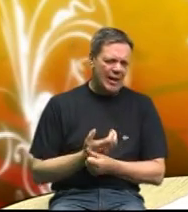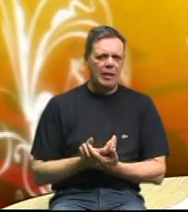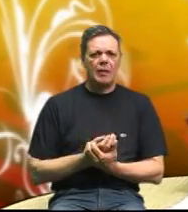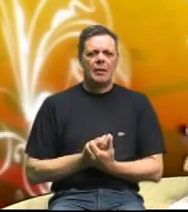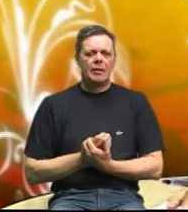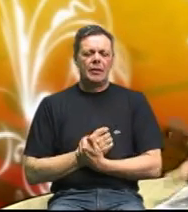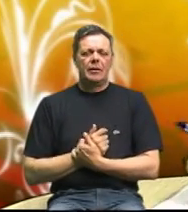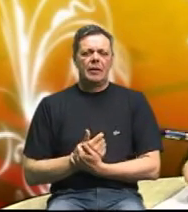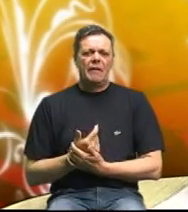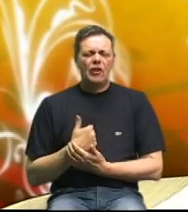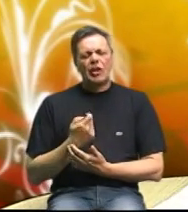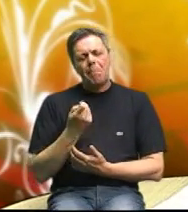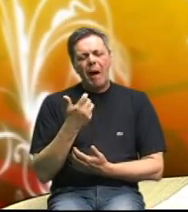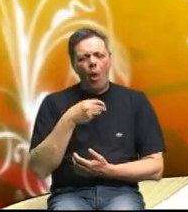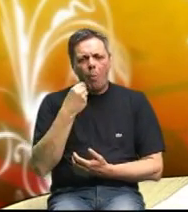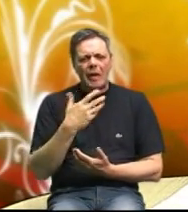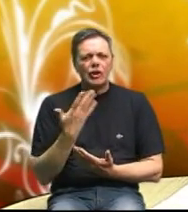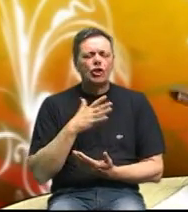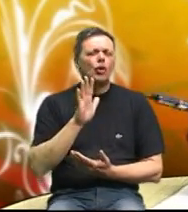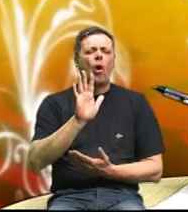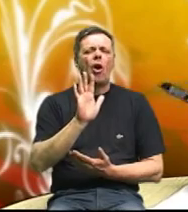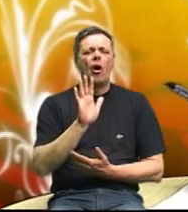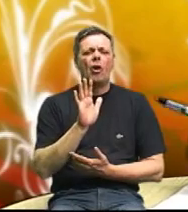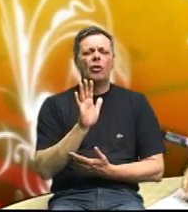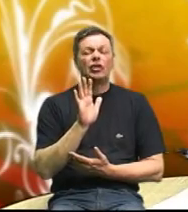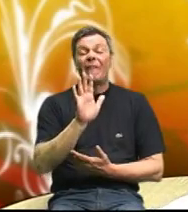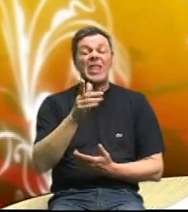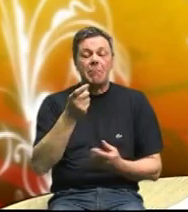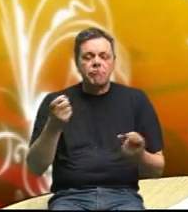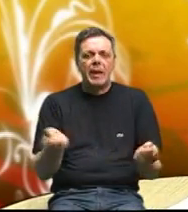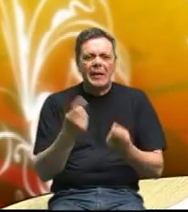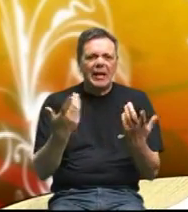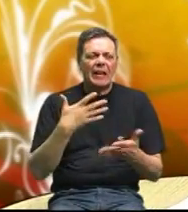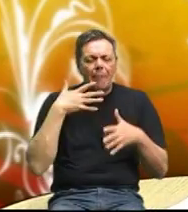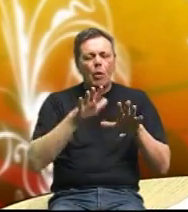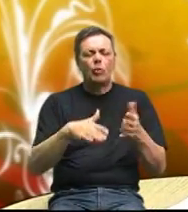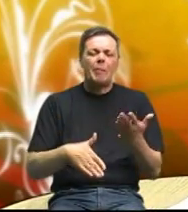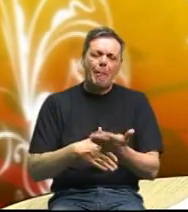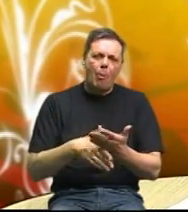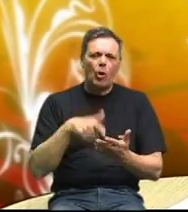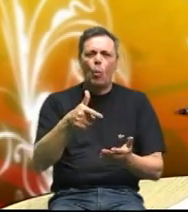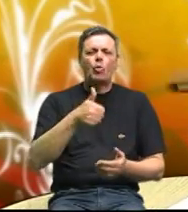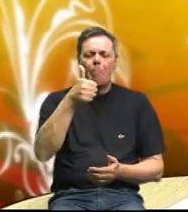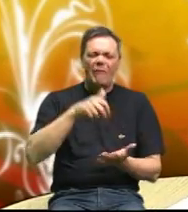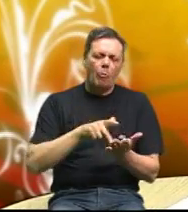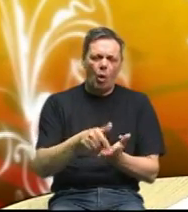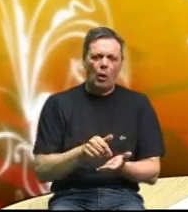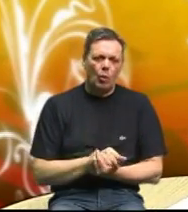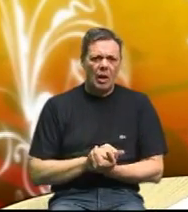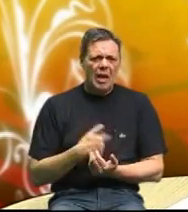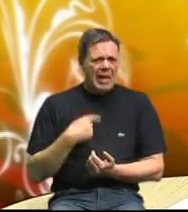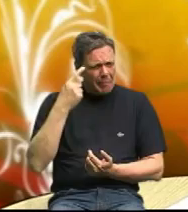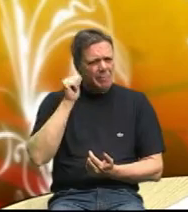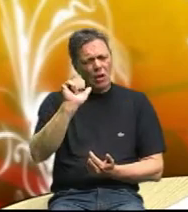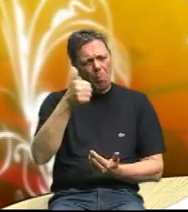evo vi ćete mi malo objasniti što je to uopće vaše što ste vi uopće to inicirali da bi ljudima pomogli u tom prvom koraku ja to mislim da